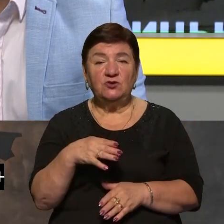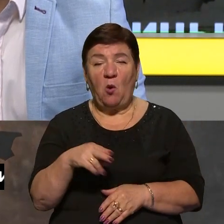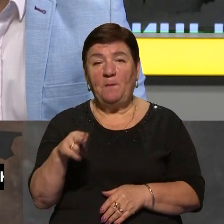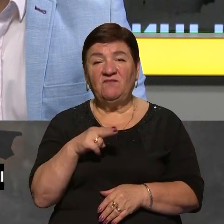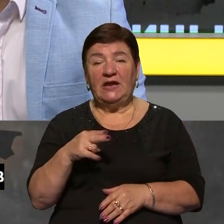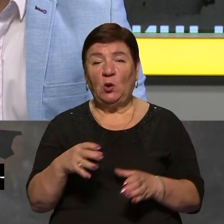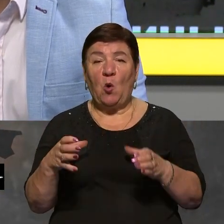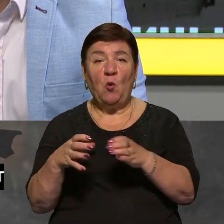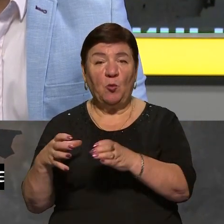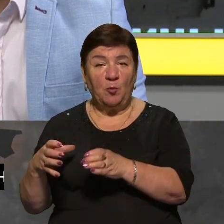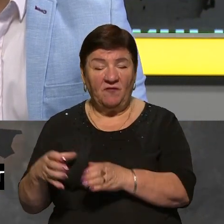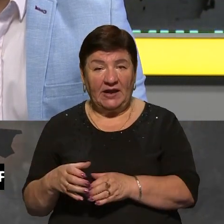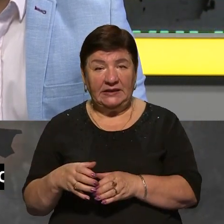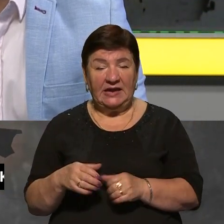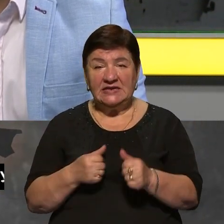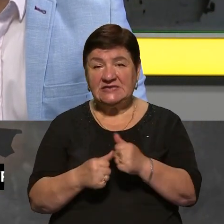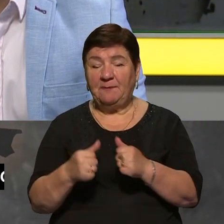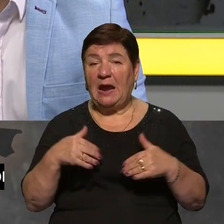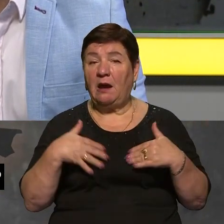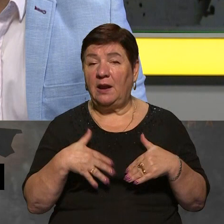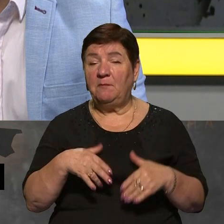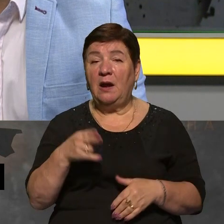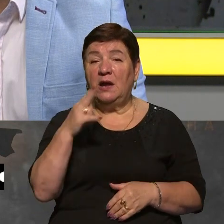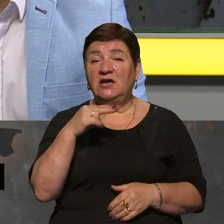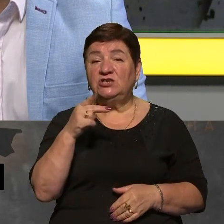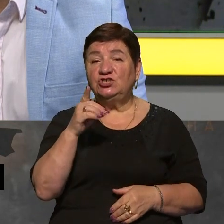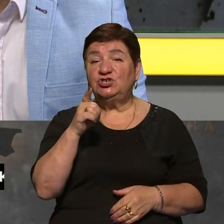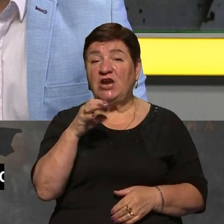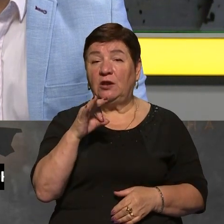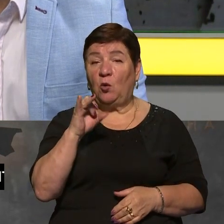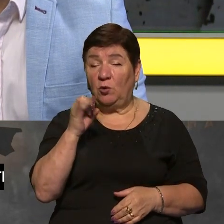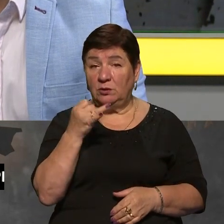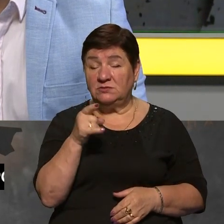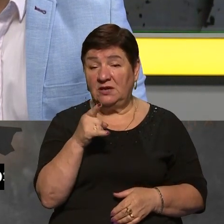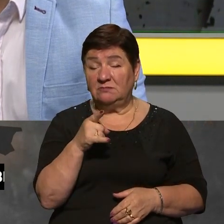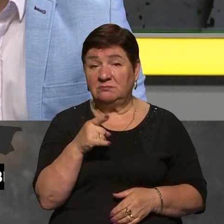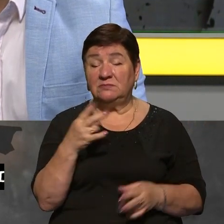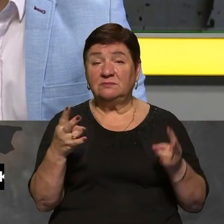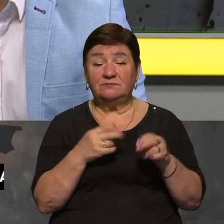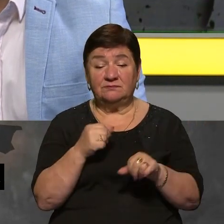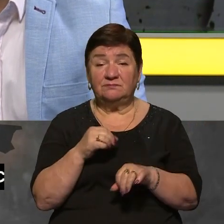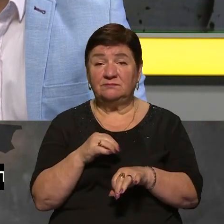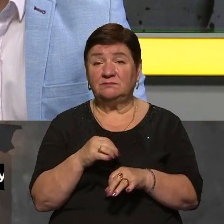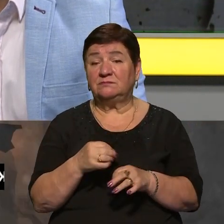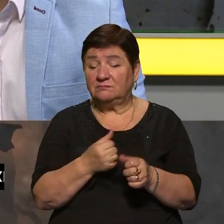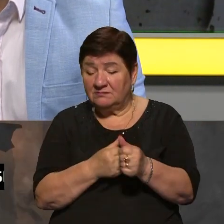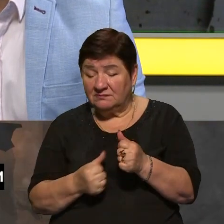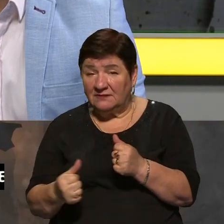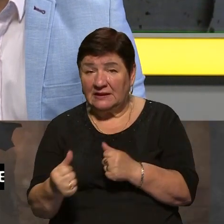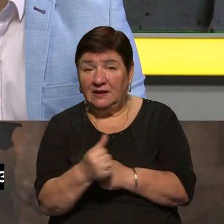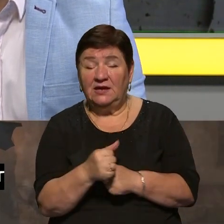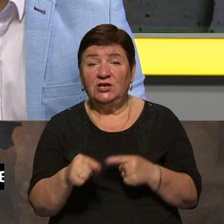угрупування, саме з Криму, з Джанкою. І це фактично значить, що їм доведеться обходити через